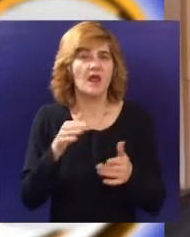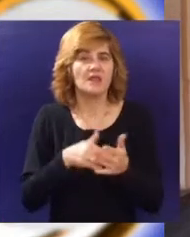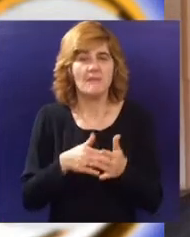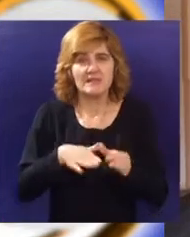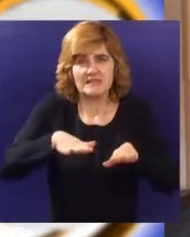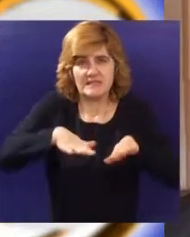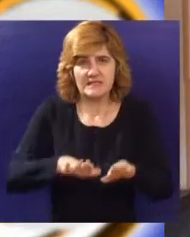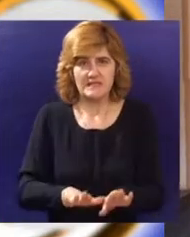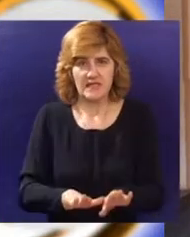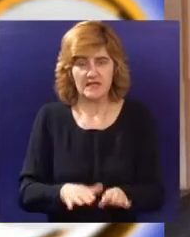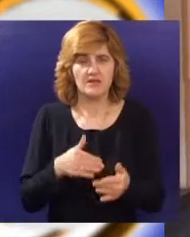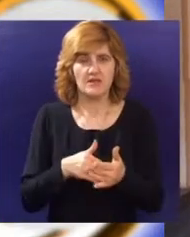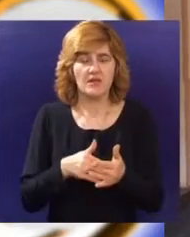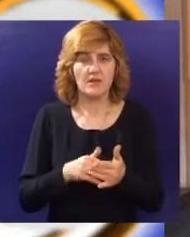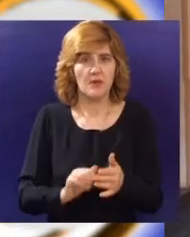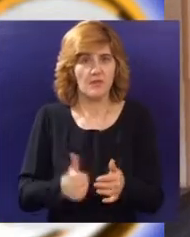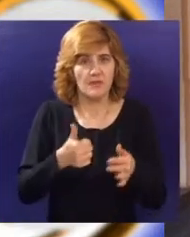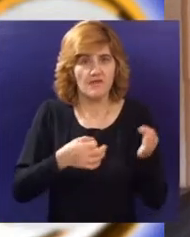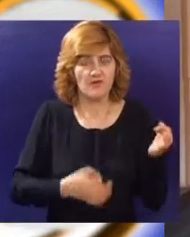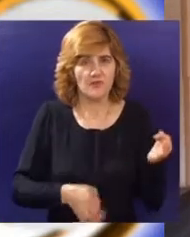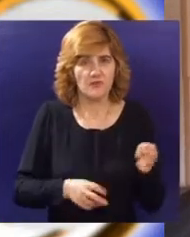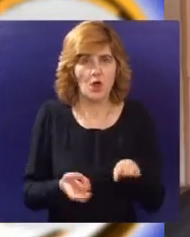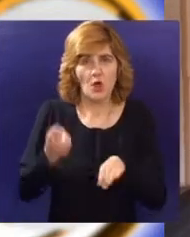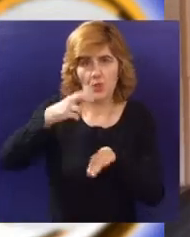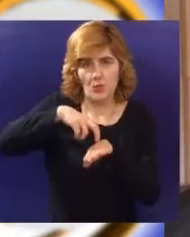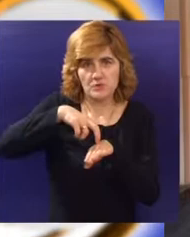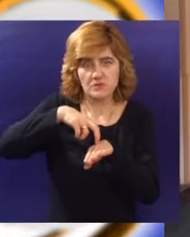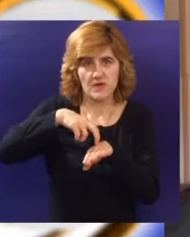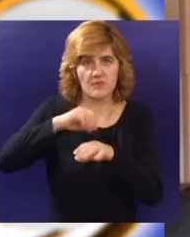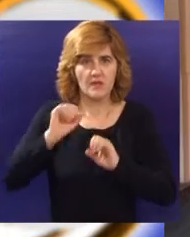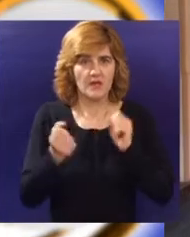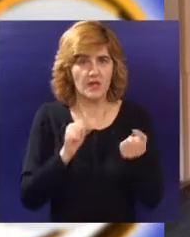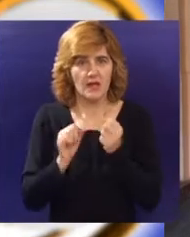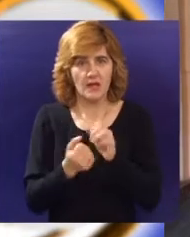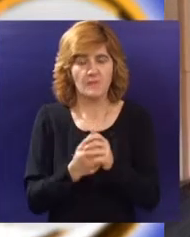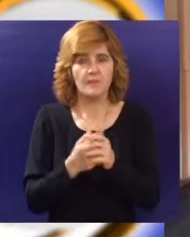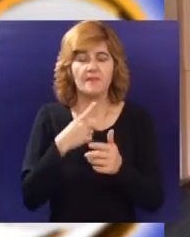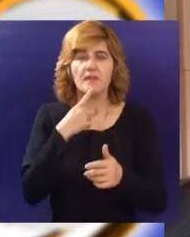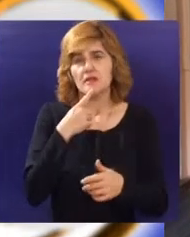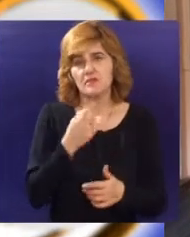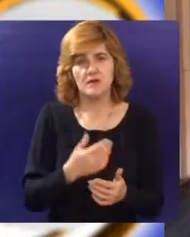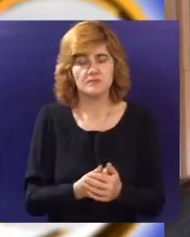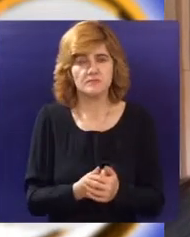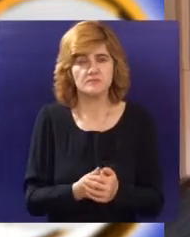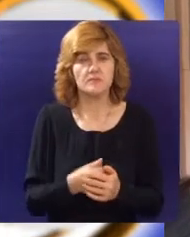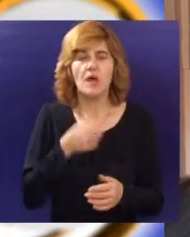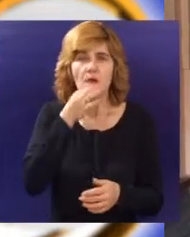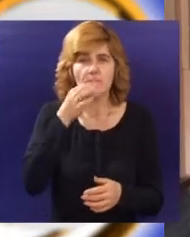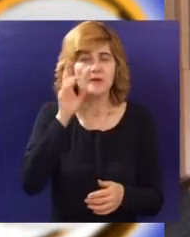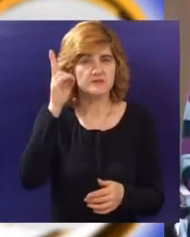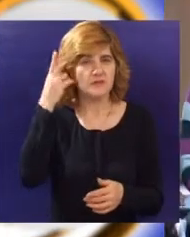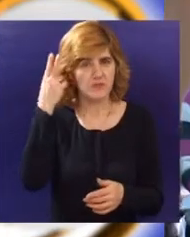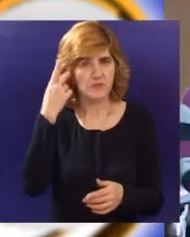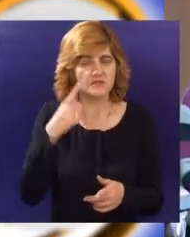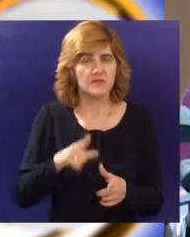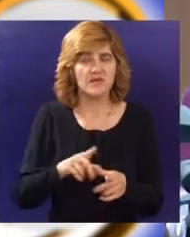na nastupu, nego ima da od prvih taktova bukvalno ustanemo i budemo romantični. I recimo, po meni hit pesma je